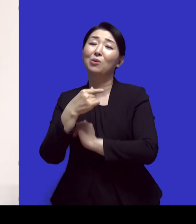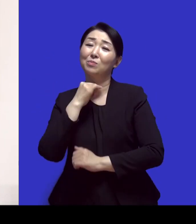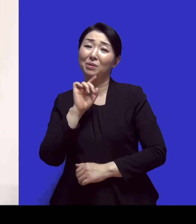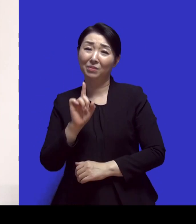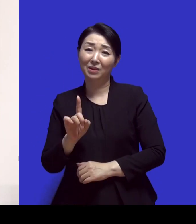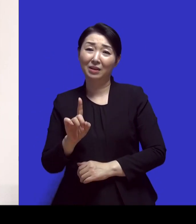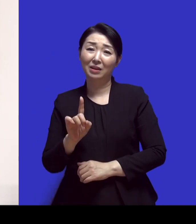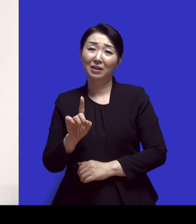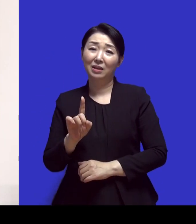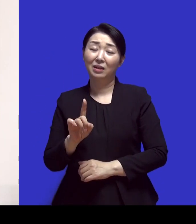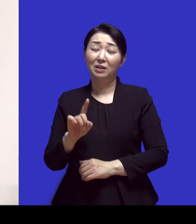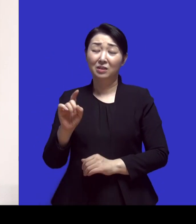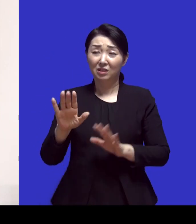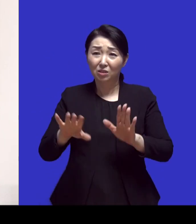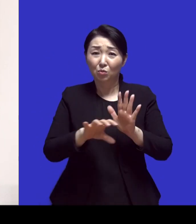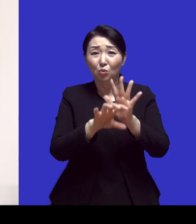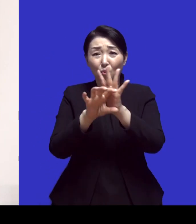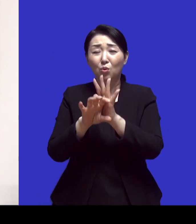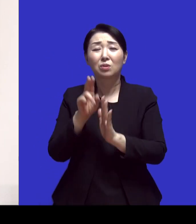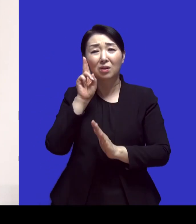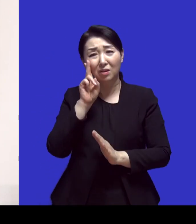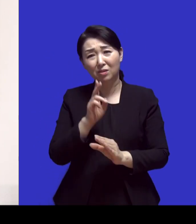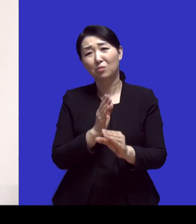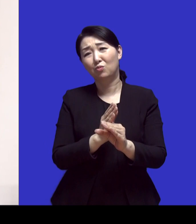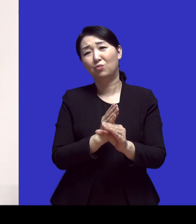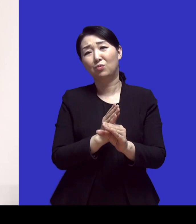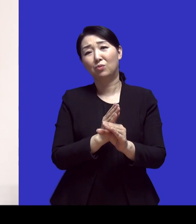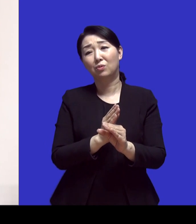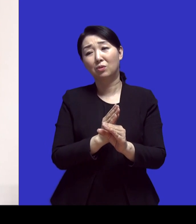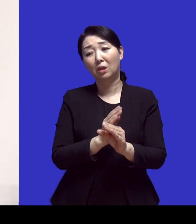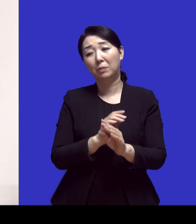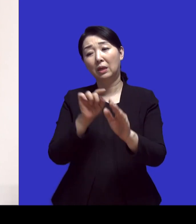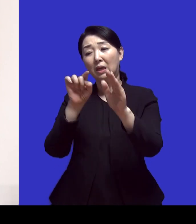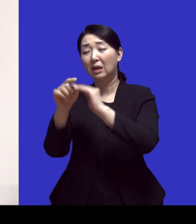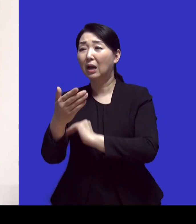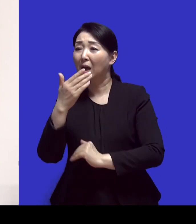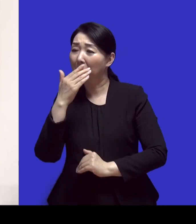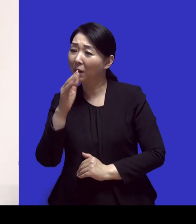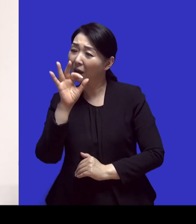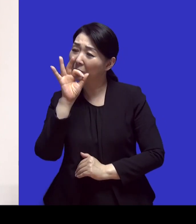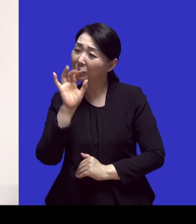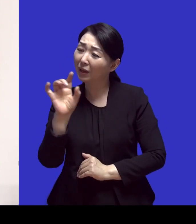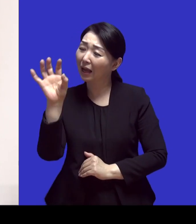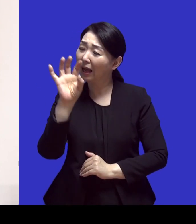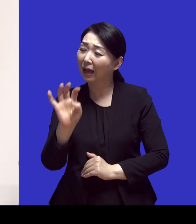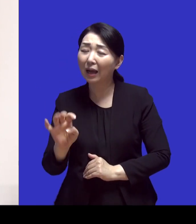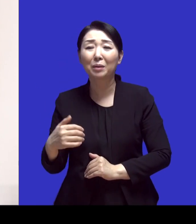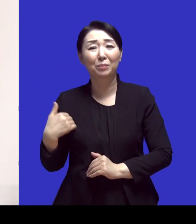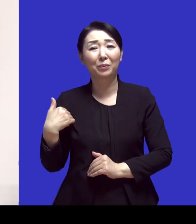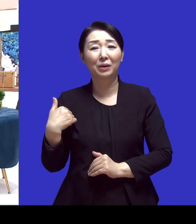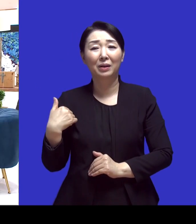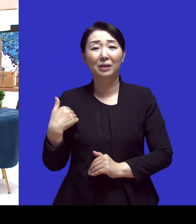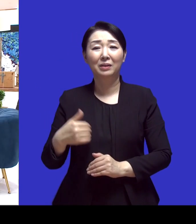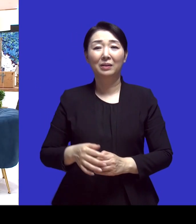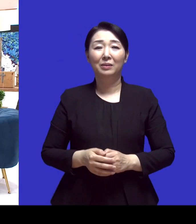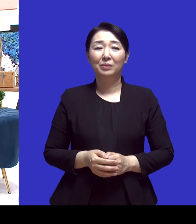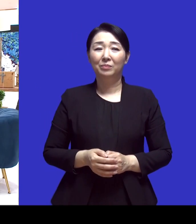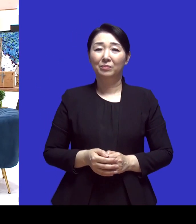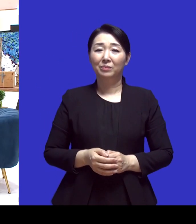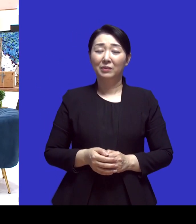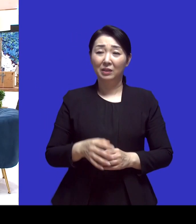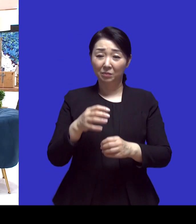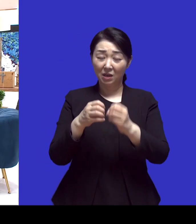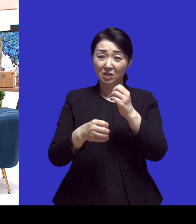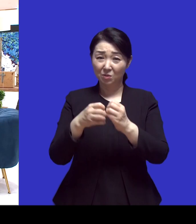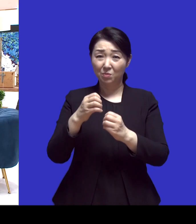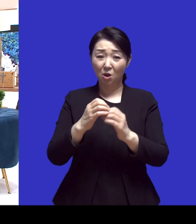코비드가 심해가지고 갈 수 있을지 없을지 모르는 상황도 됐던 거가 있었는데 시편